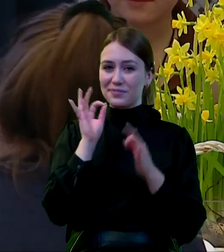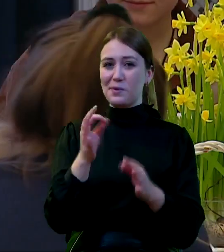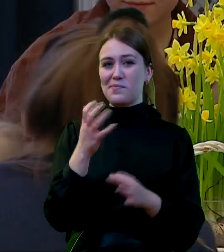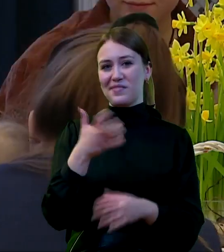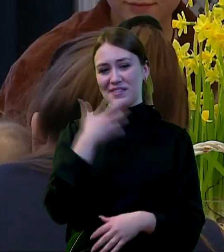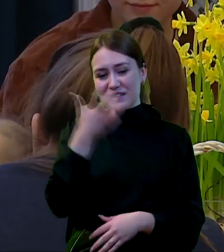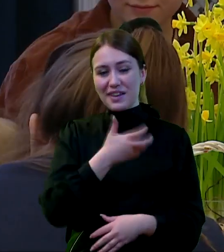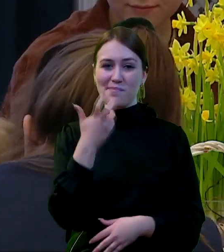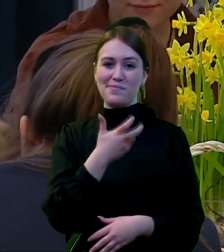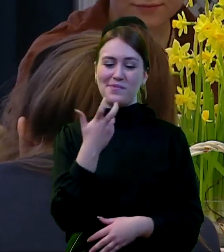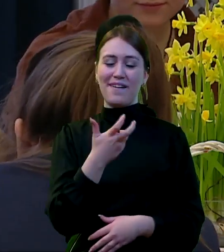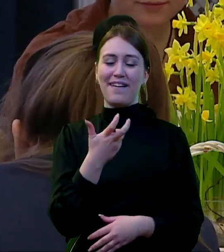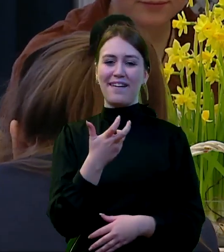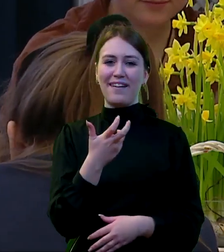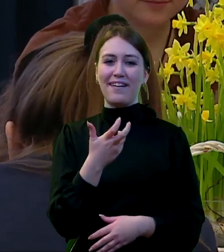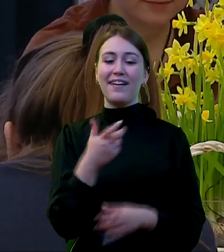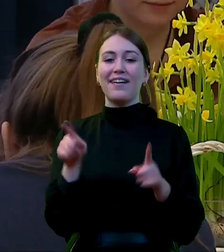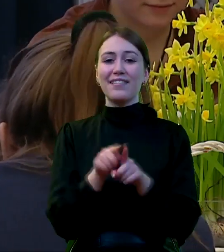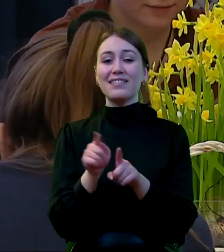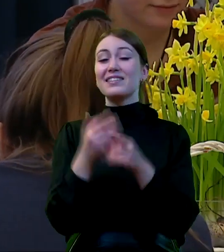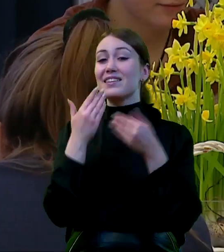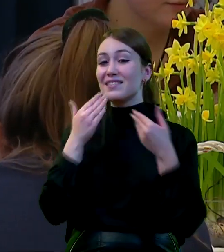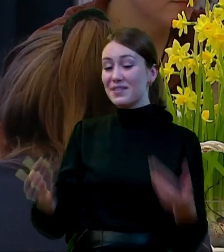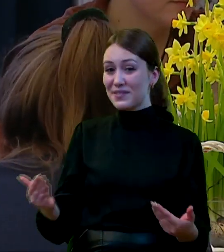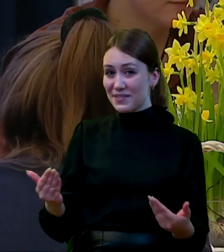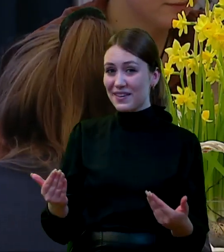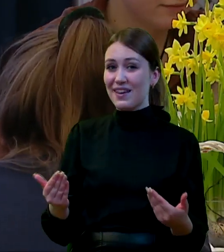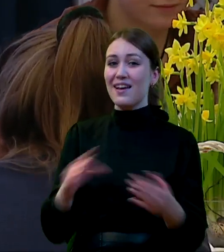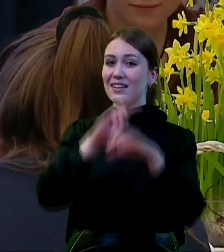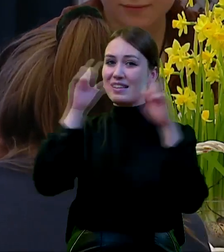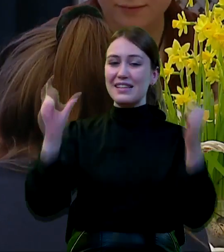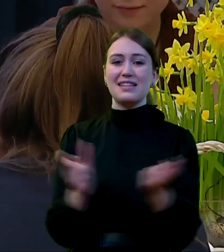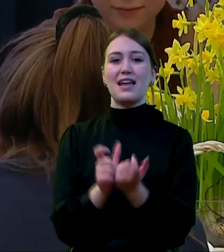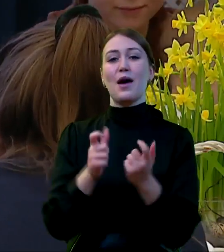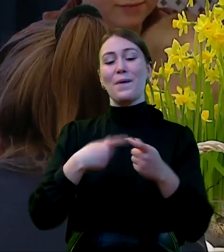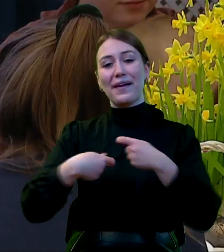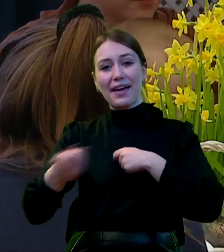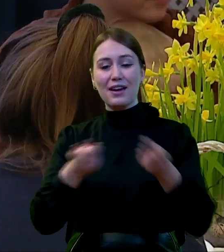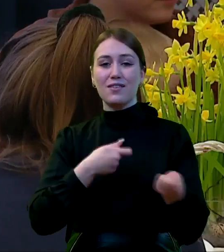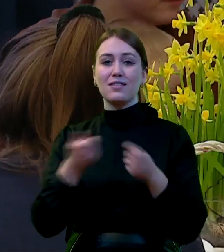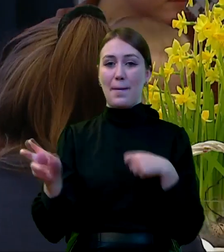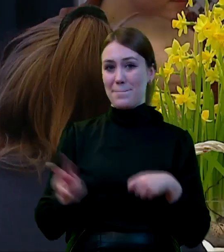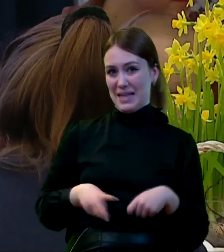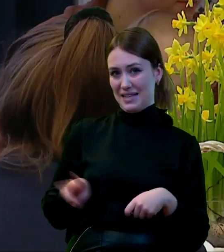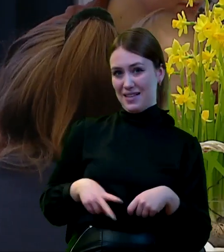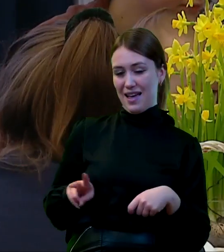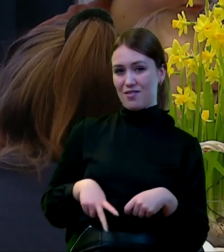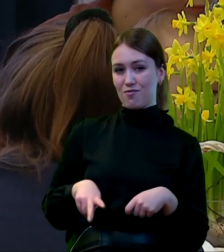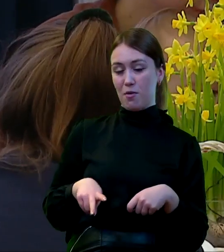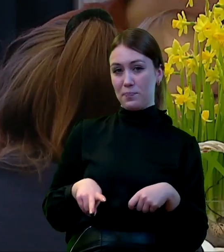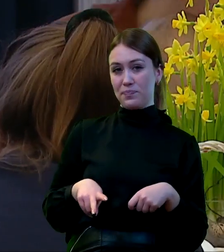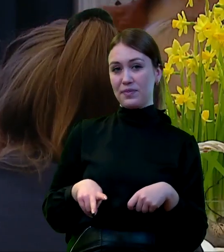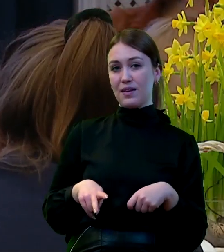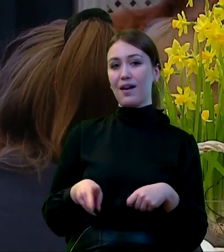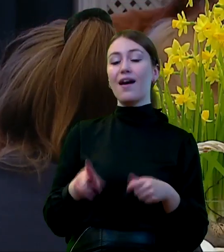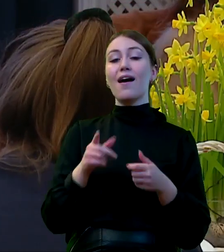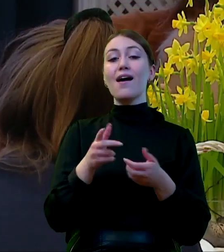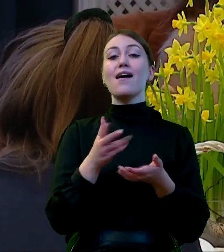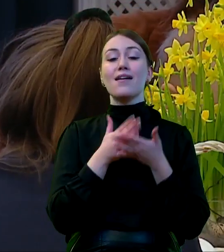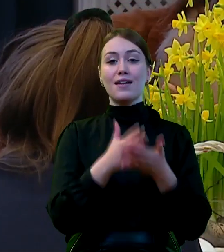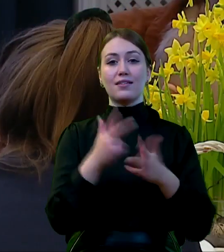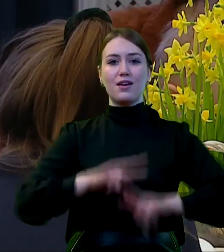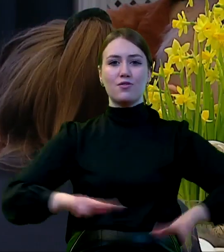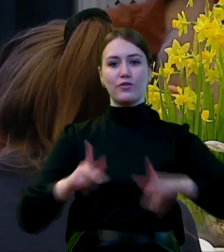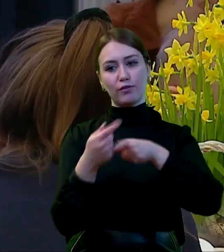dobrych, ciepłych świąt i z tego miejsca także dziękuję całemu kierownictwu ministerstwa, z którym Rada Rodziny